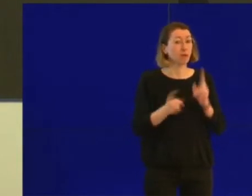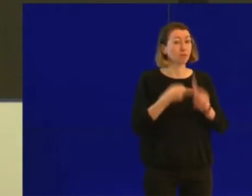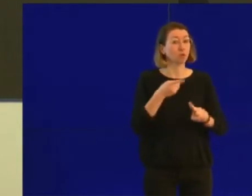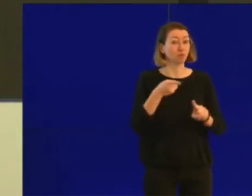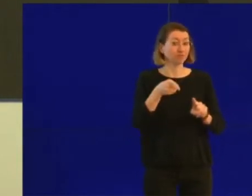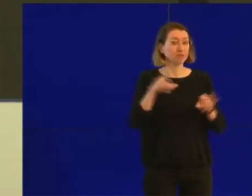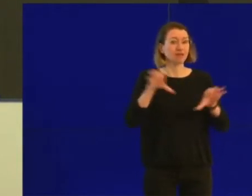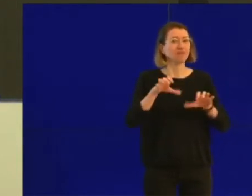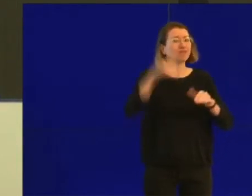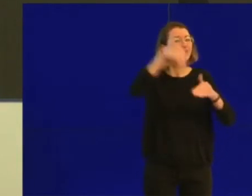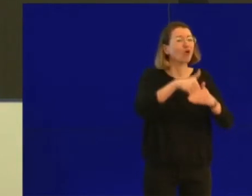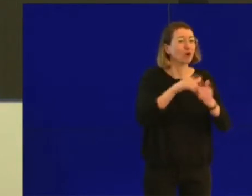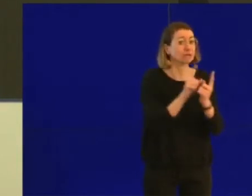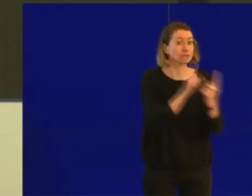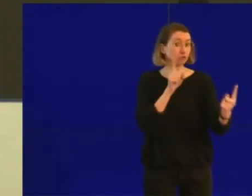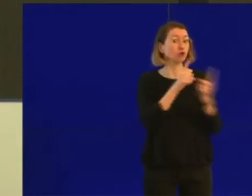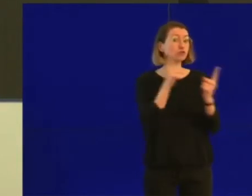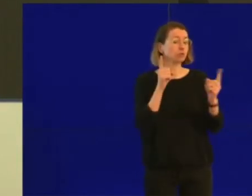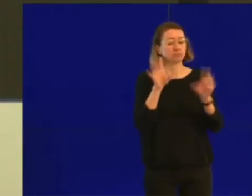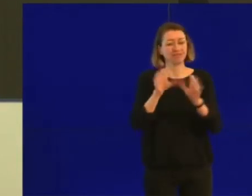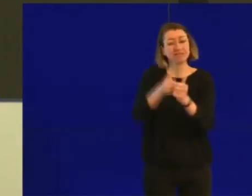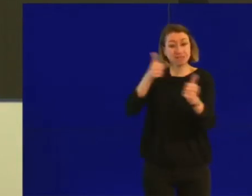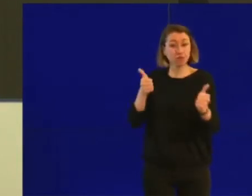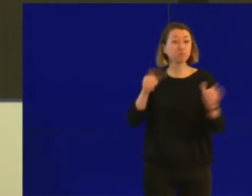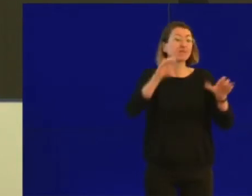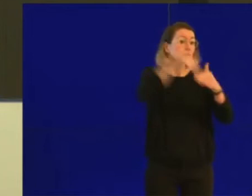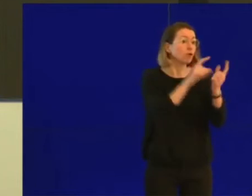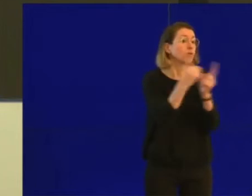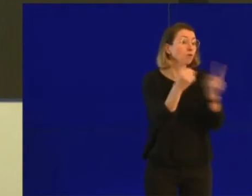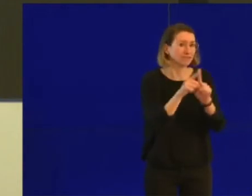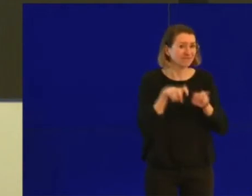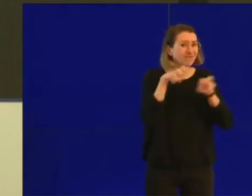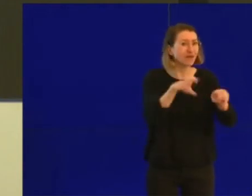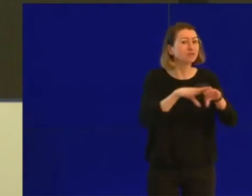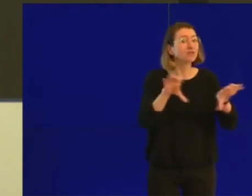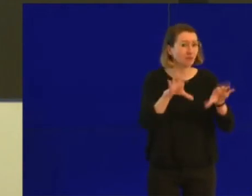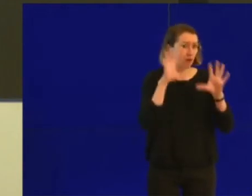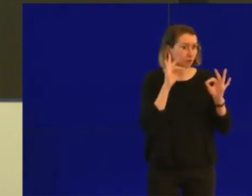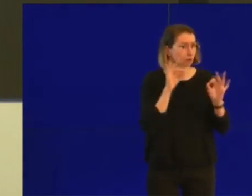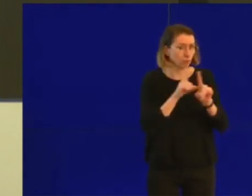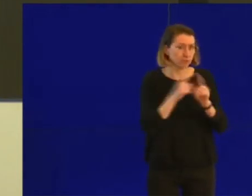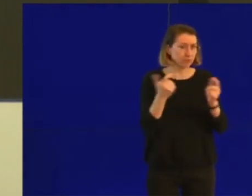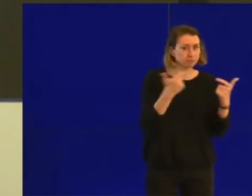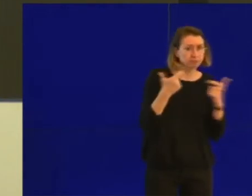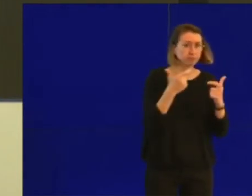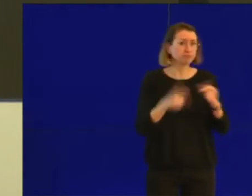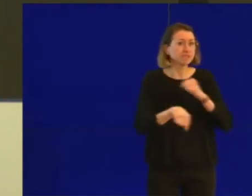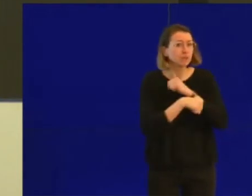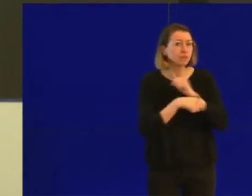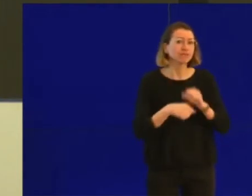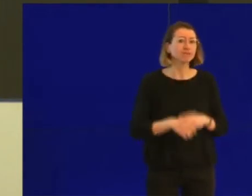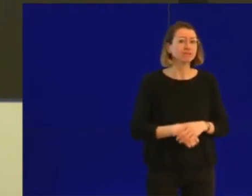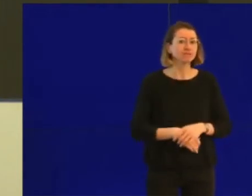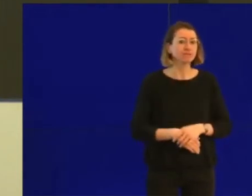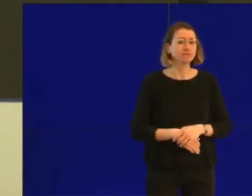consignes ne peuvent pas être respectées, donc si ce n pas possible de faire du télétravail, si ce n pas possible de respecter les distances sociales, alors l'entreprise devra être